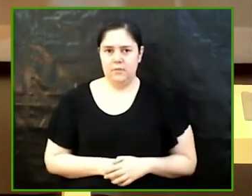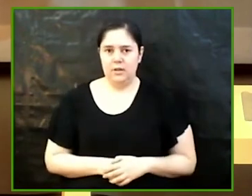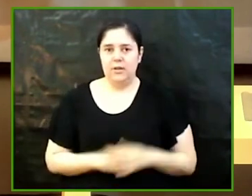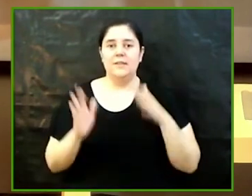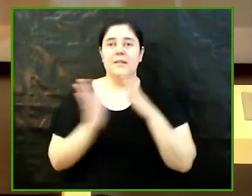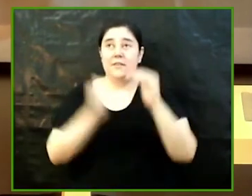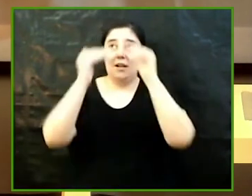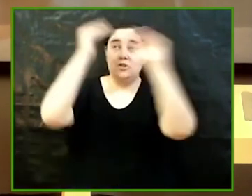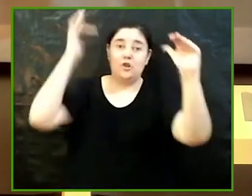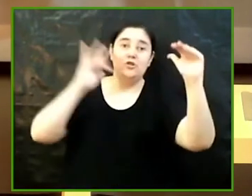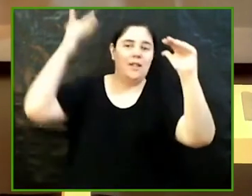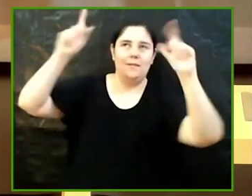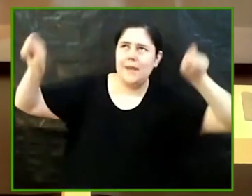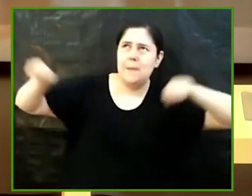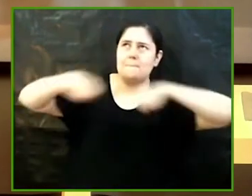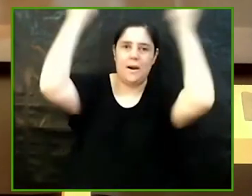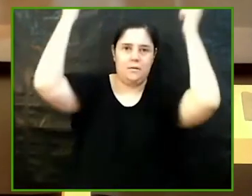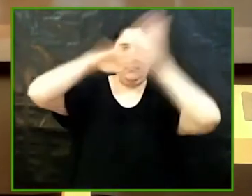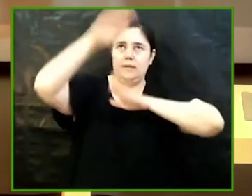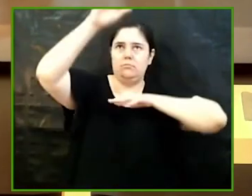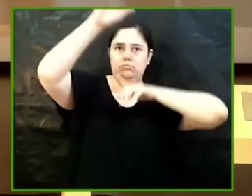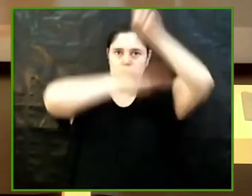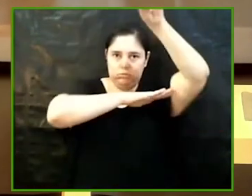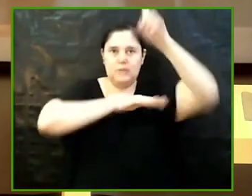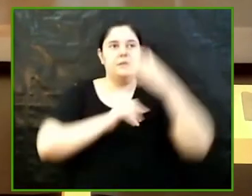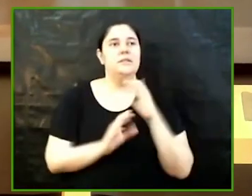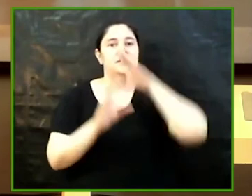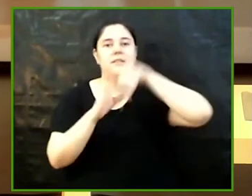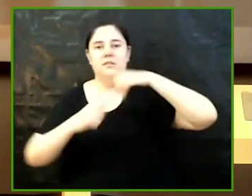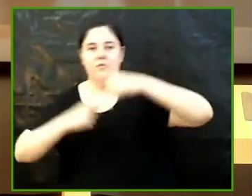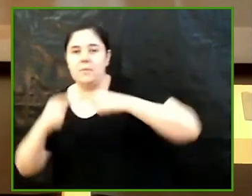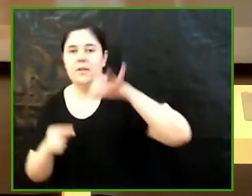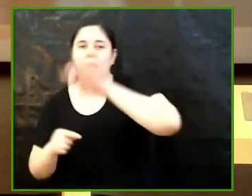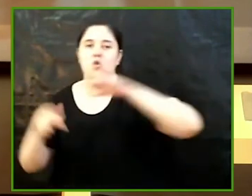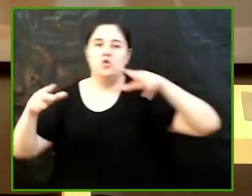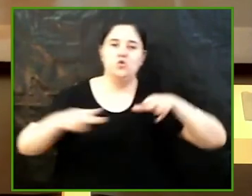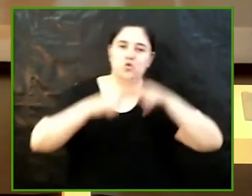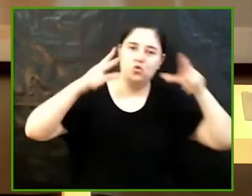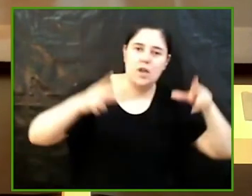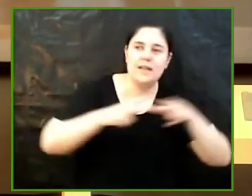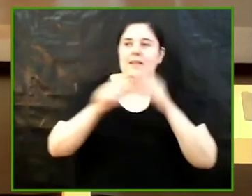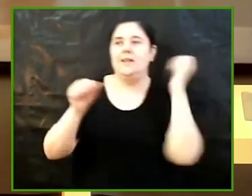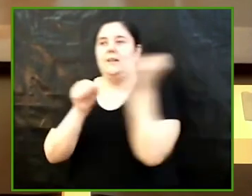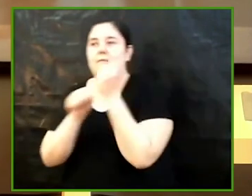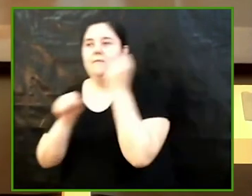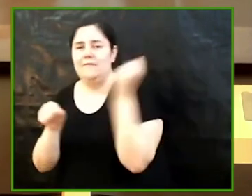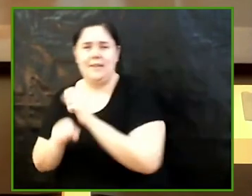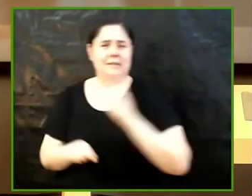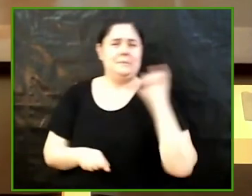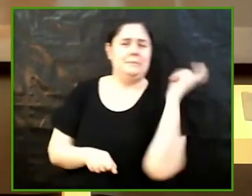de vidre que les dones tenim a la família a la societat a la feina en general